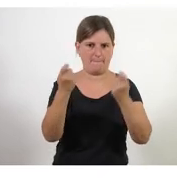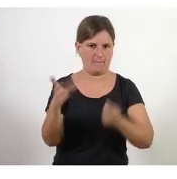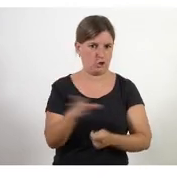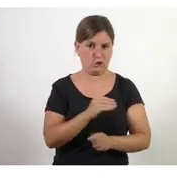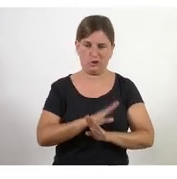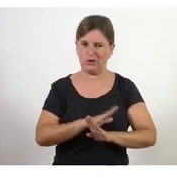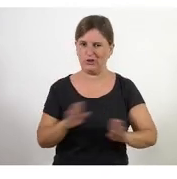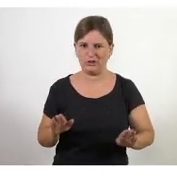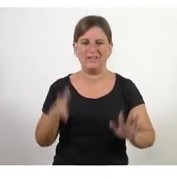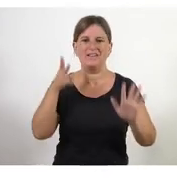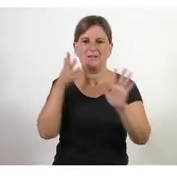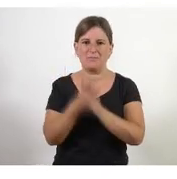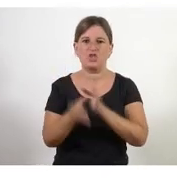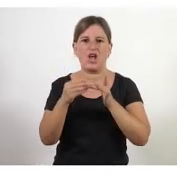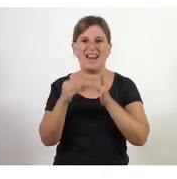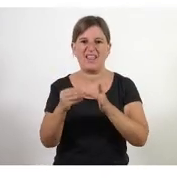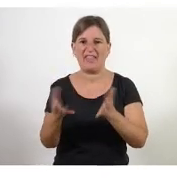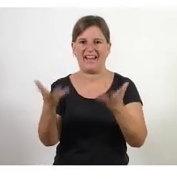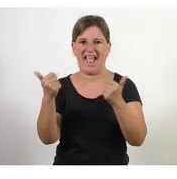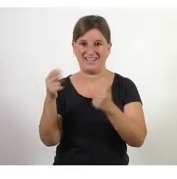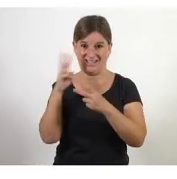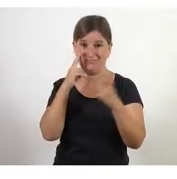això és el que ha de fer un líder àgil